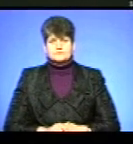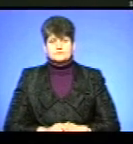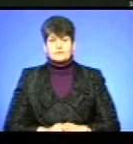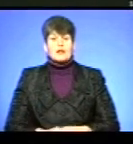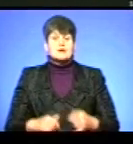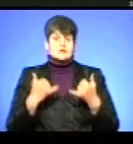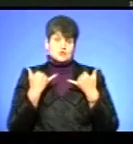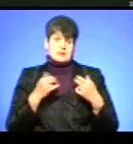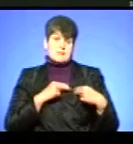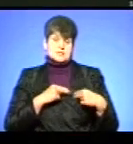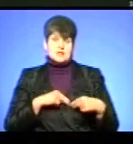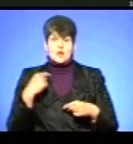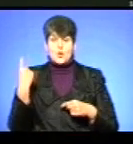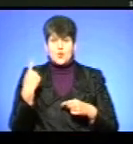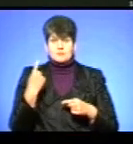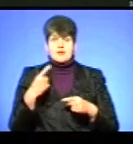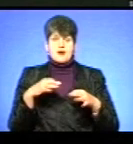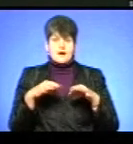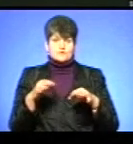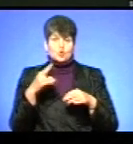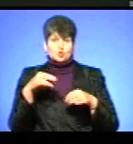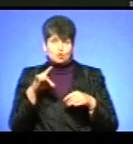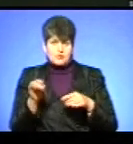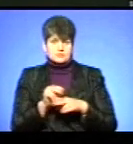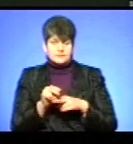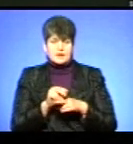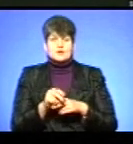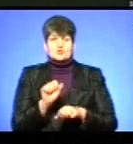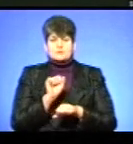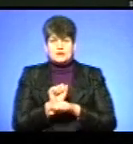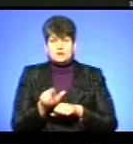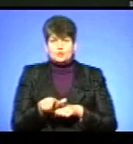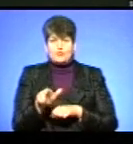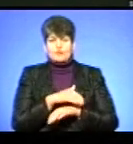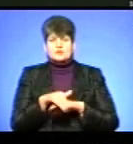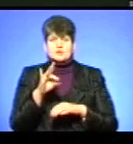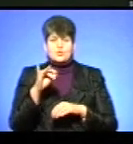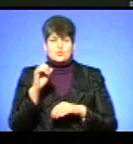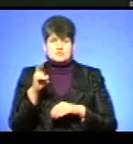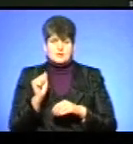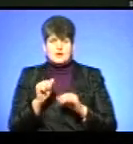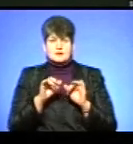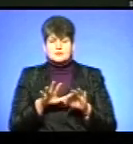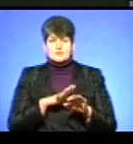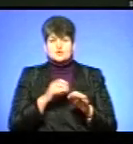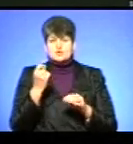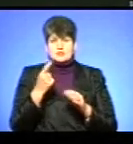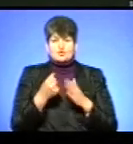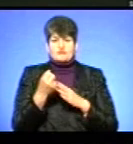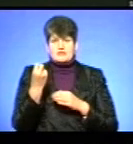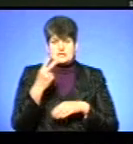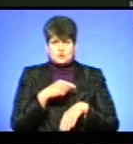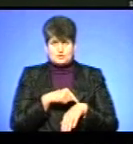Сьогодні працівники облафтодору перекрили дорогу у Тернополі на вулиці Руській. Акція протесту тривала з 11 до 12